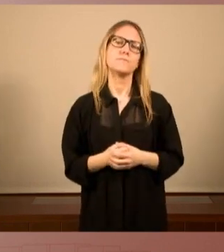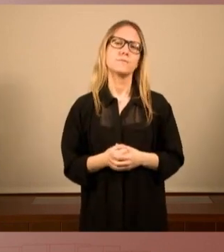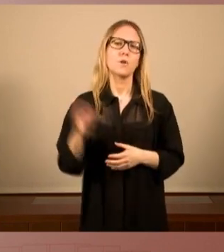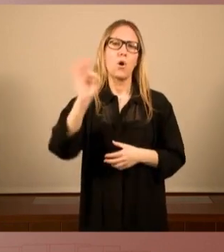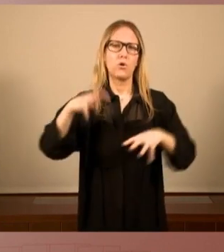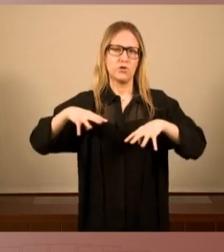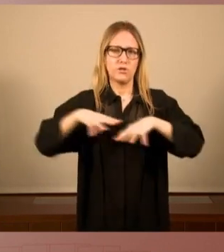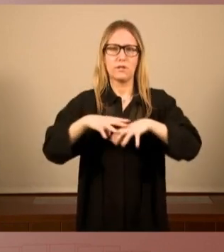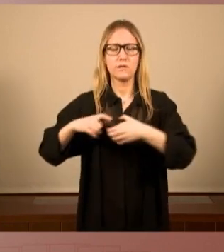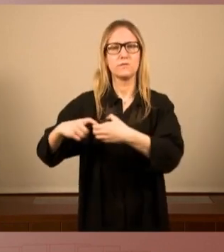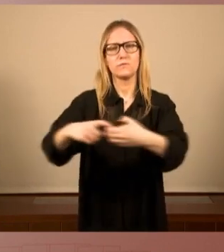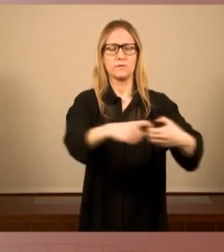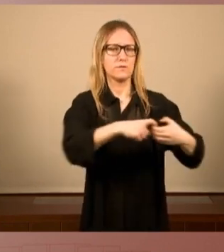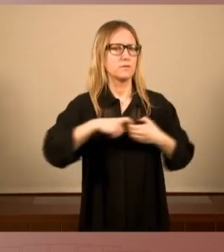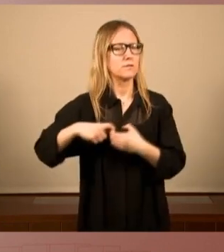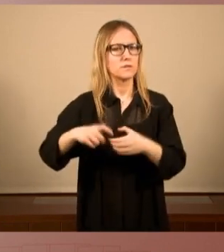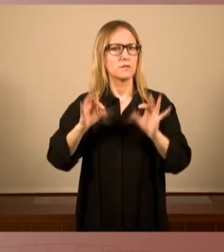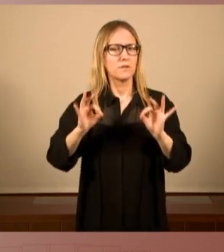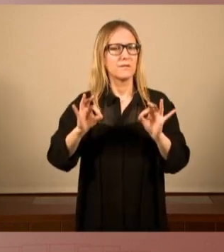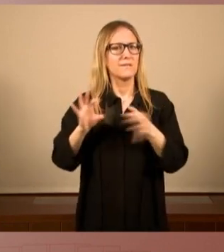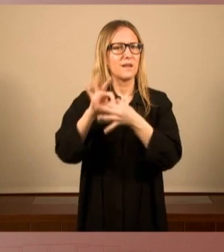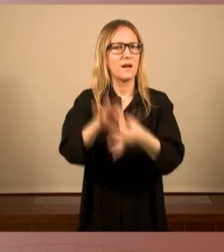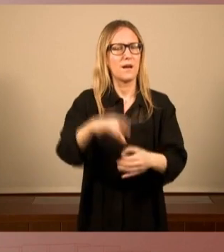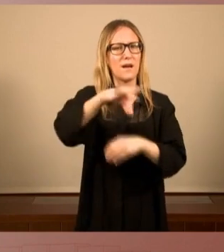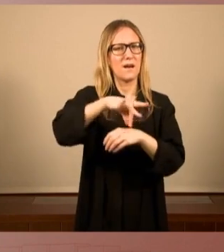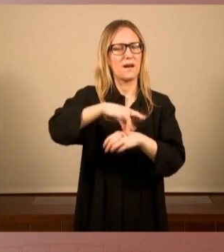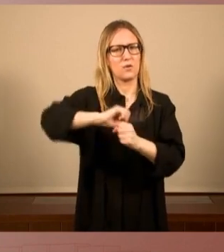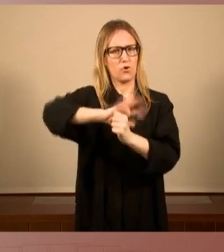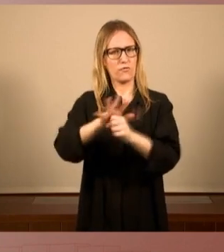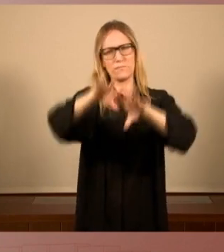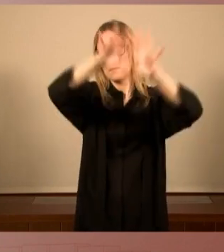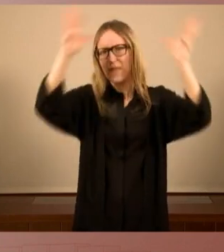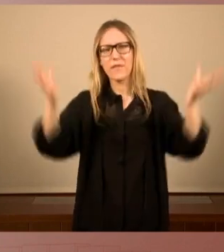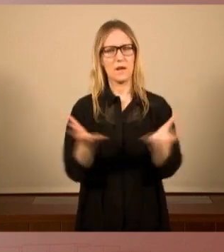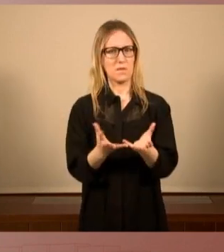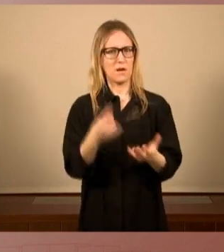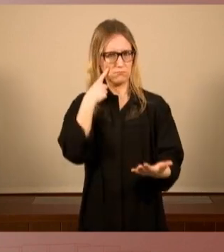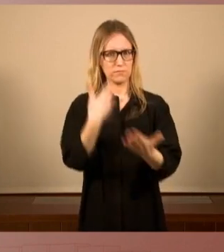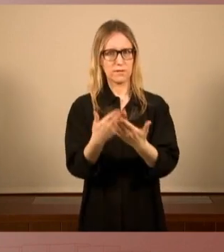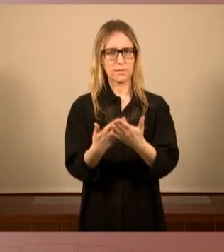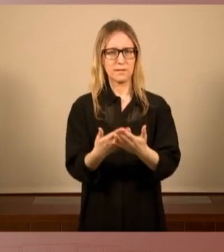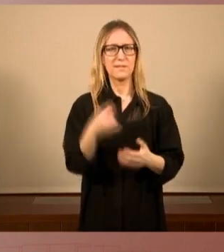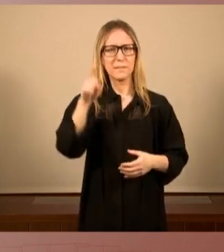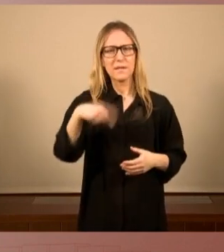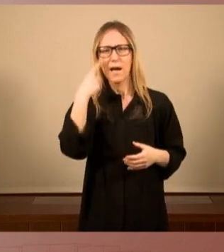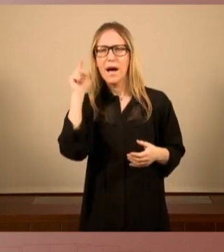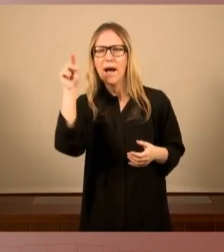xarxes de solidaritat davant de la pandèmia de la Covid-19, i ho hem vist a cada territori que està trinxat